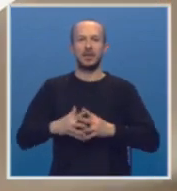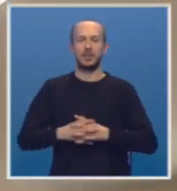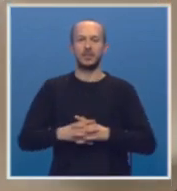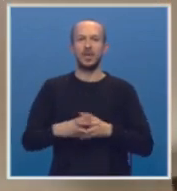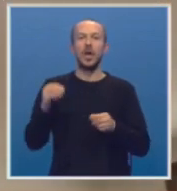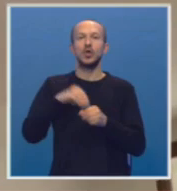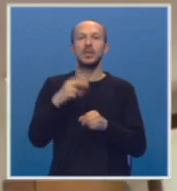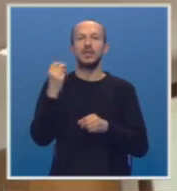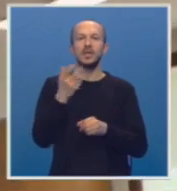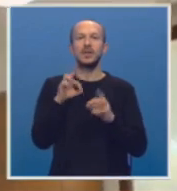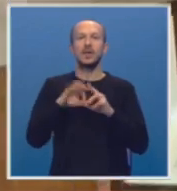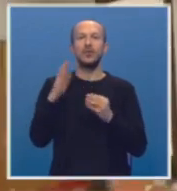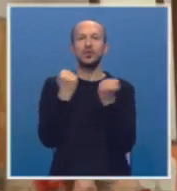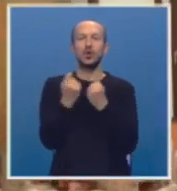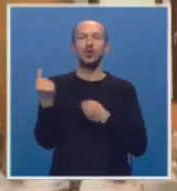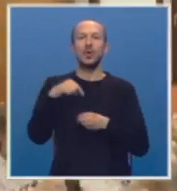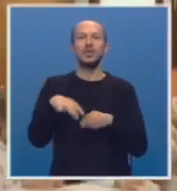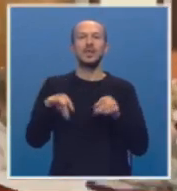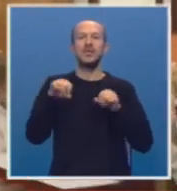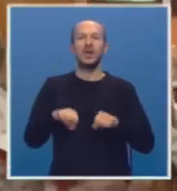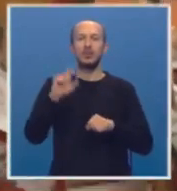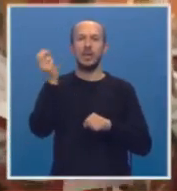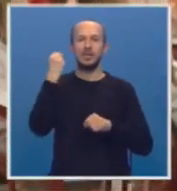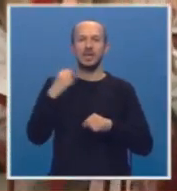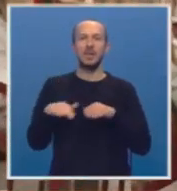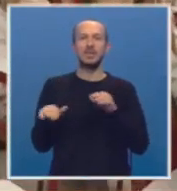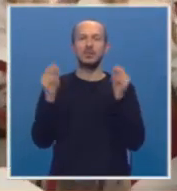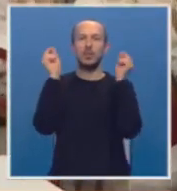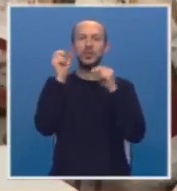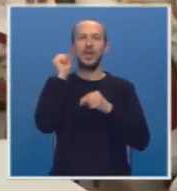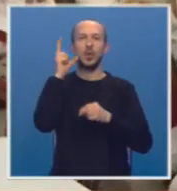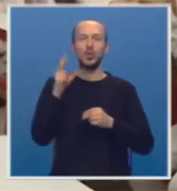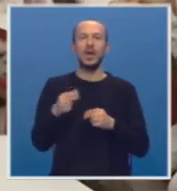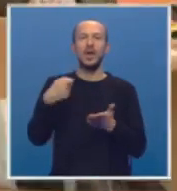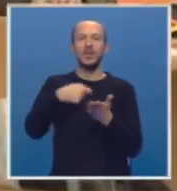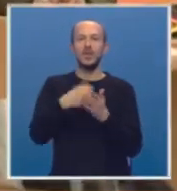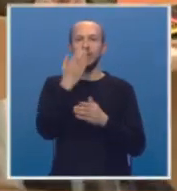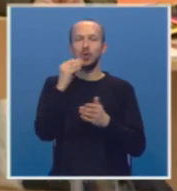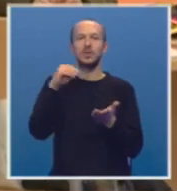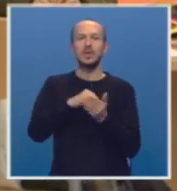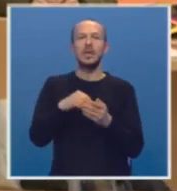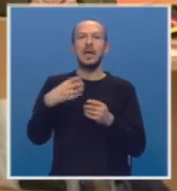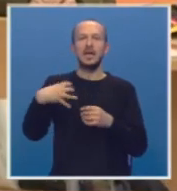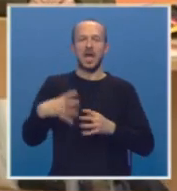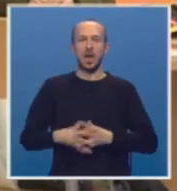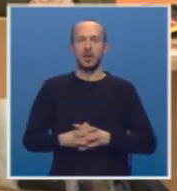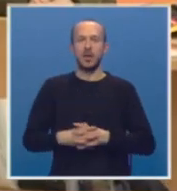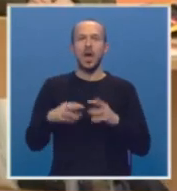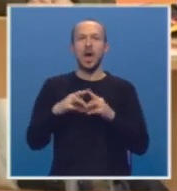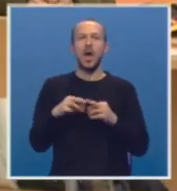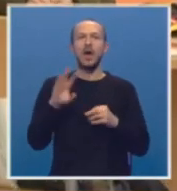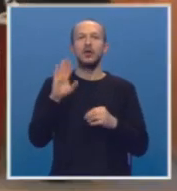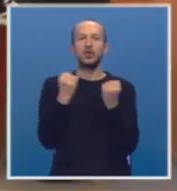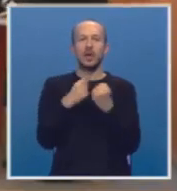Dodatna sredstva za ovu školu stižu i od vlade Republike Srpske. Ministarstvo prosvjete i kulture finansiraće ugradnju centralnog grijanja, pa bi